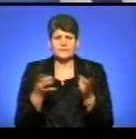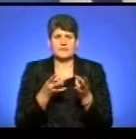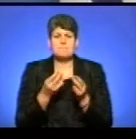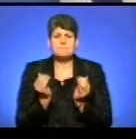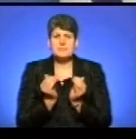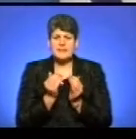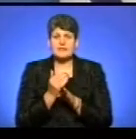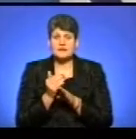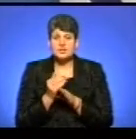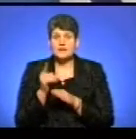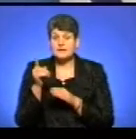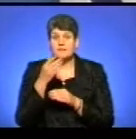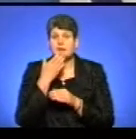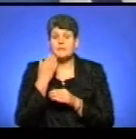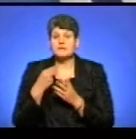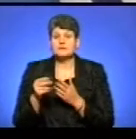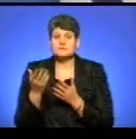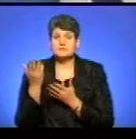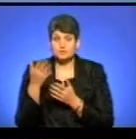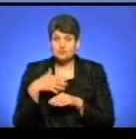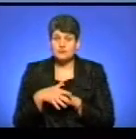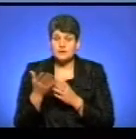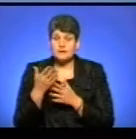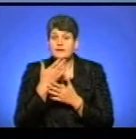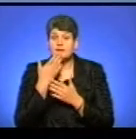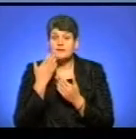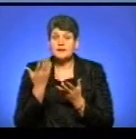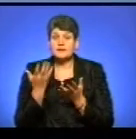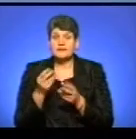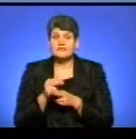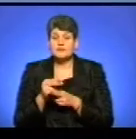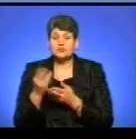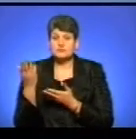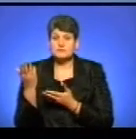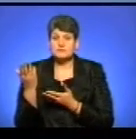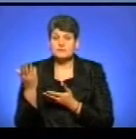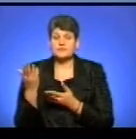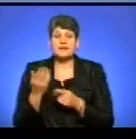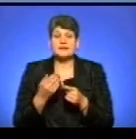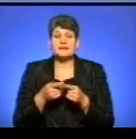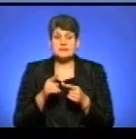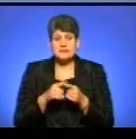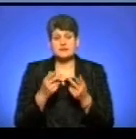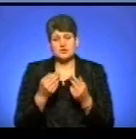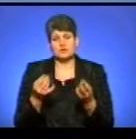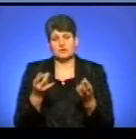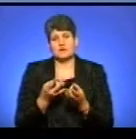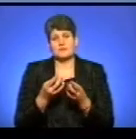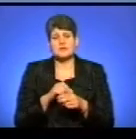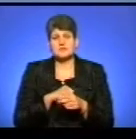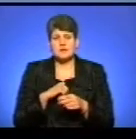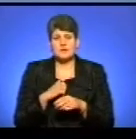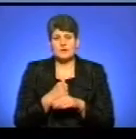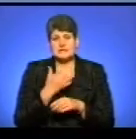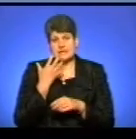частинка, але там її не можна десь придбати, розумієте, не можна там її відремонтувати. Це, звичайно, все треба. і найголовніше, це